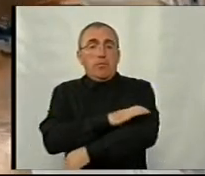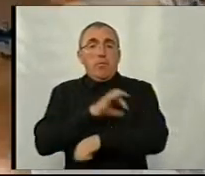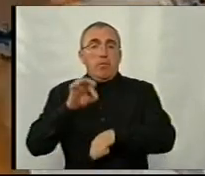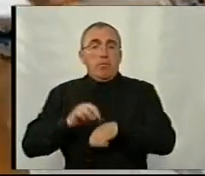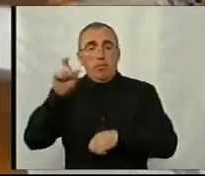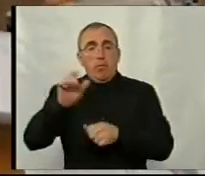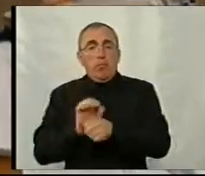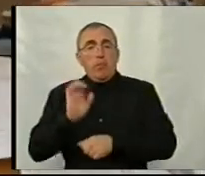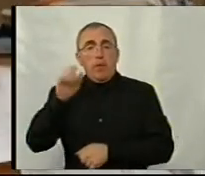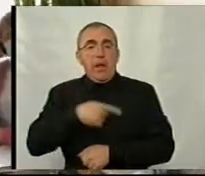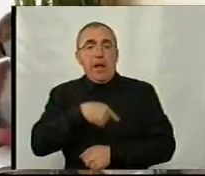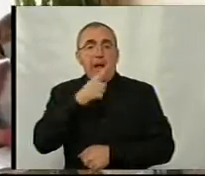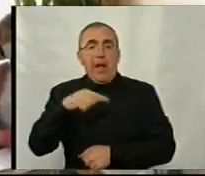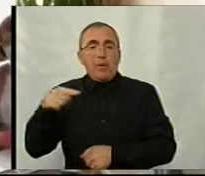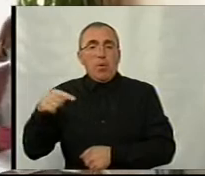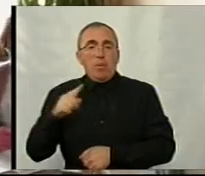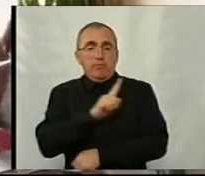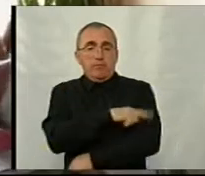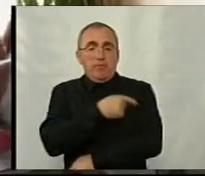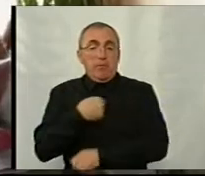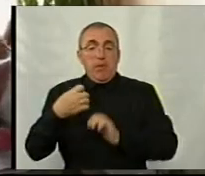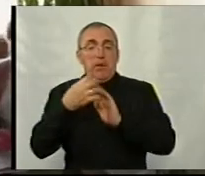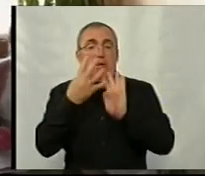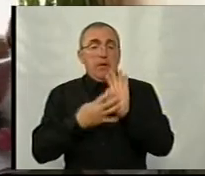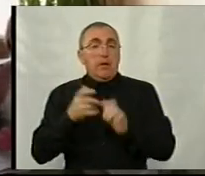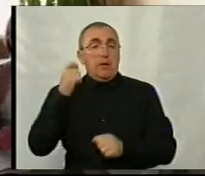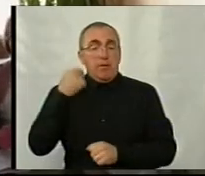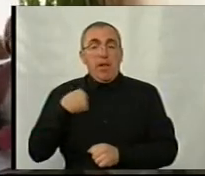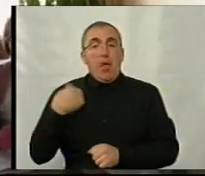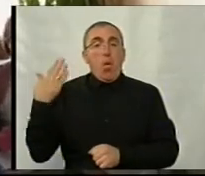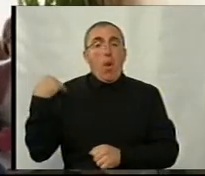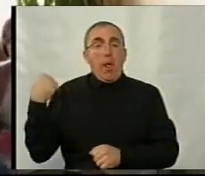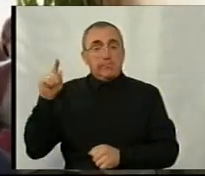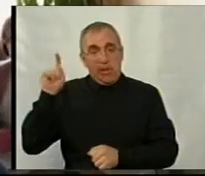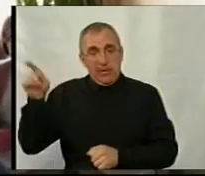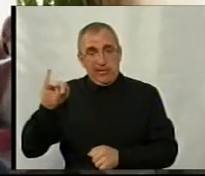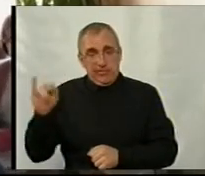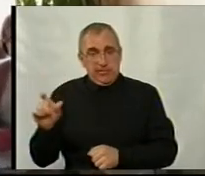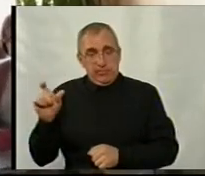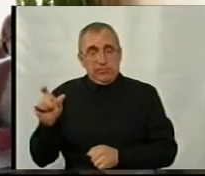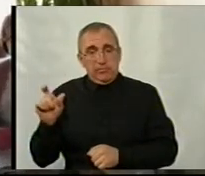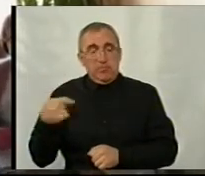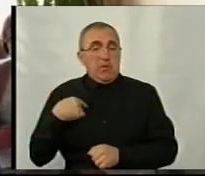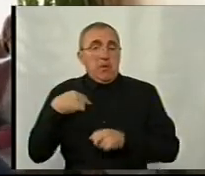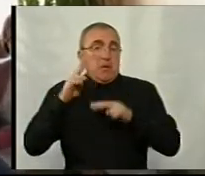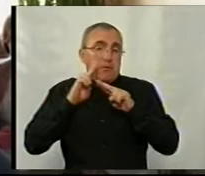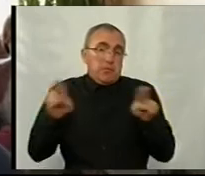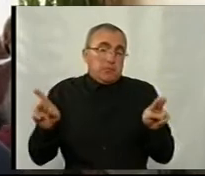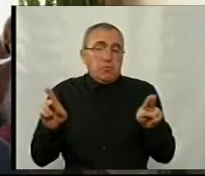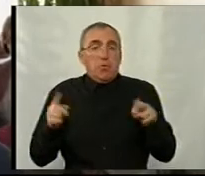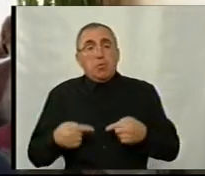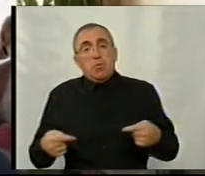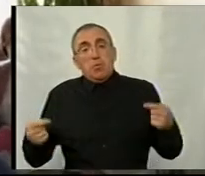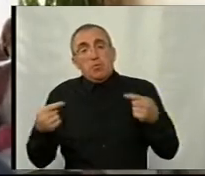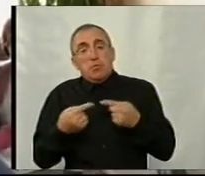Направляється в кардіодиспенсер. Мені 19 років, я з Олександрії. І я не знаю, напевно, чи